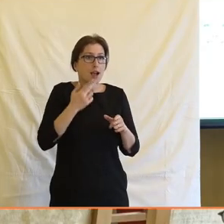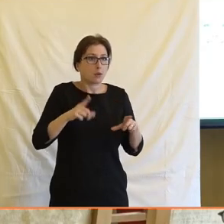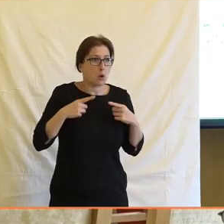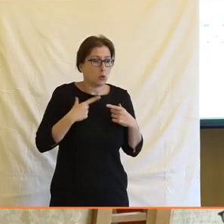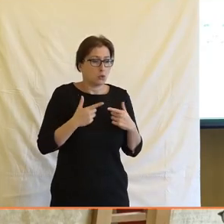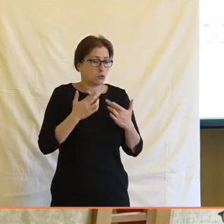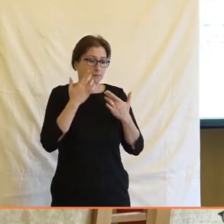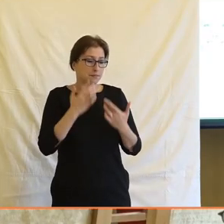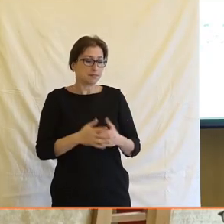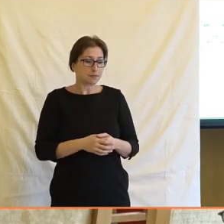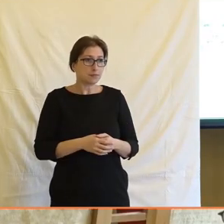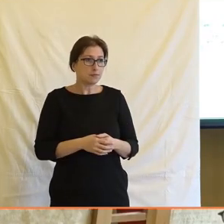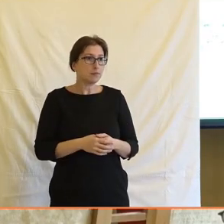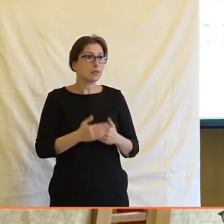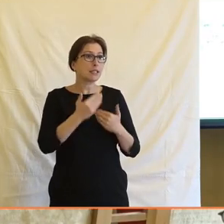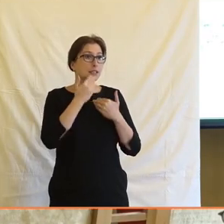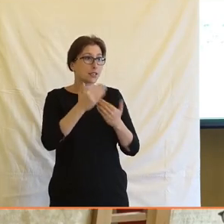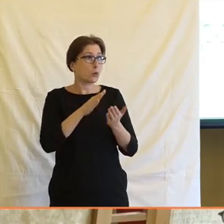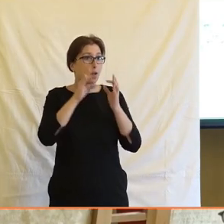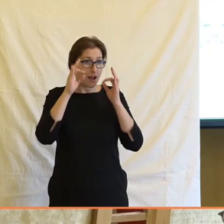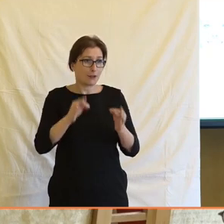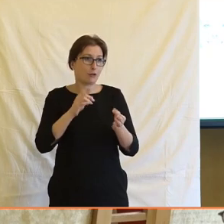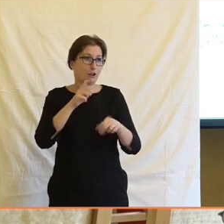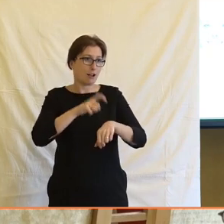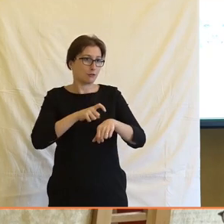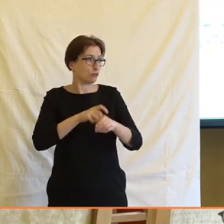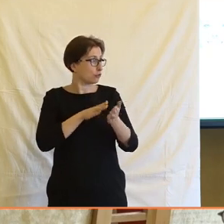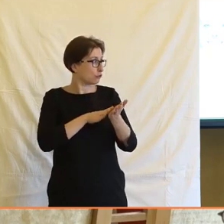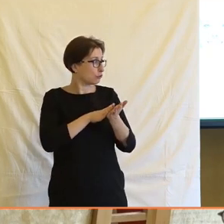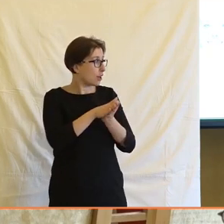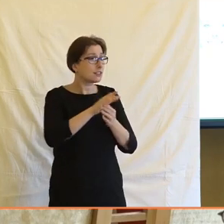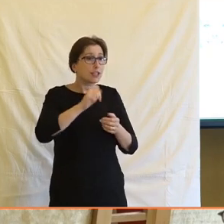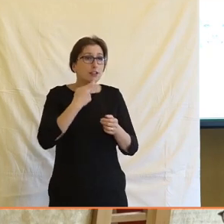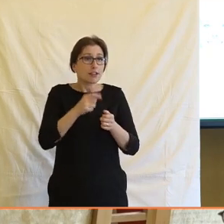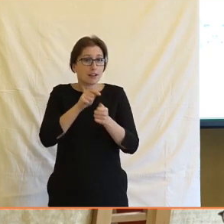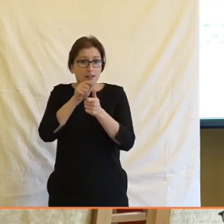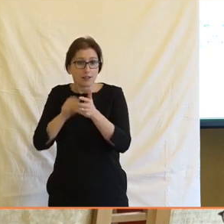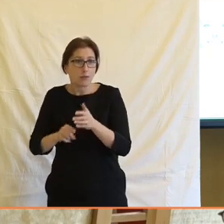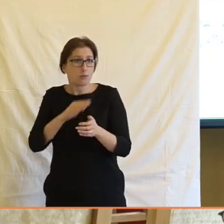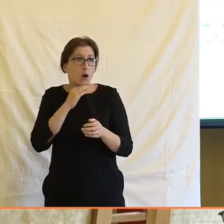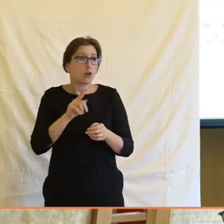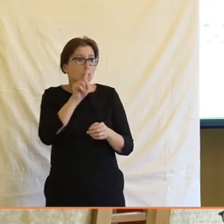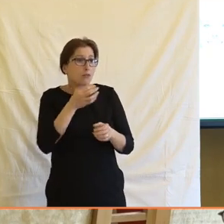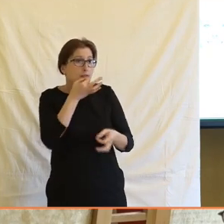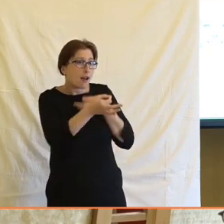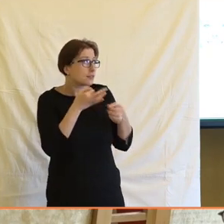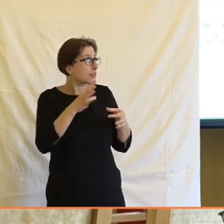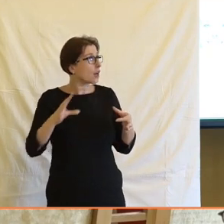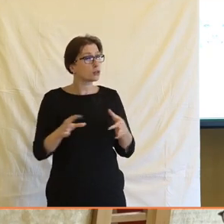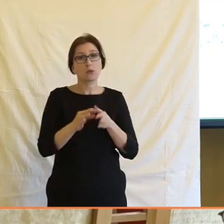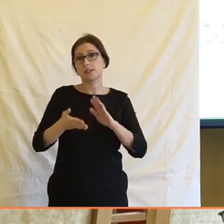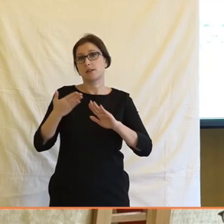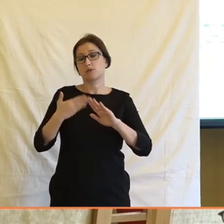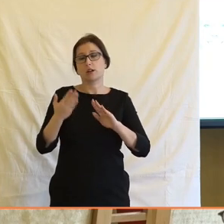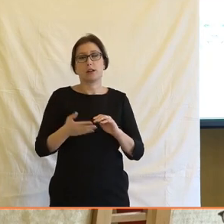Tak já moc děkuju. Bohužel se nám naplnil čas. Já jsem tady ještě připravený spousta krásných otázek. Třeba o tom, že se